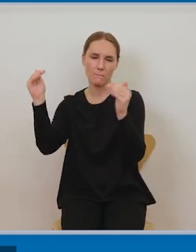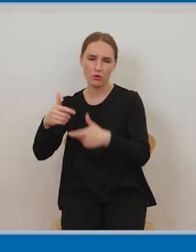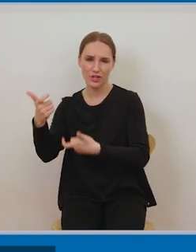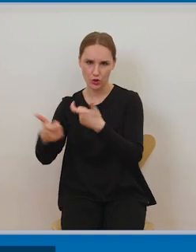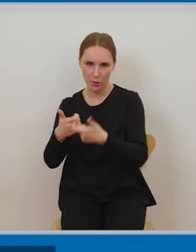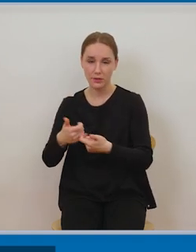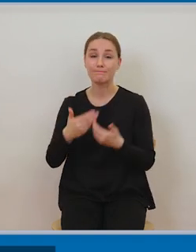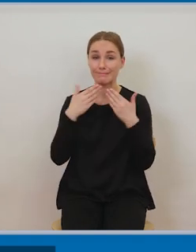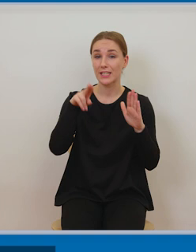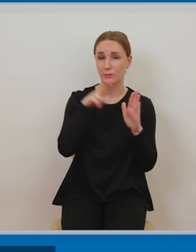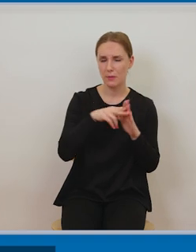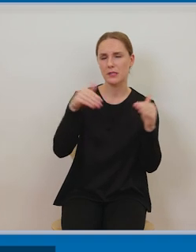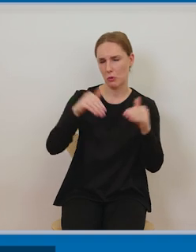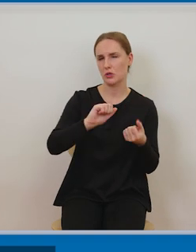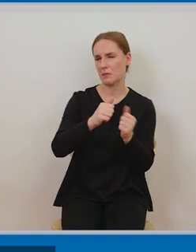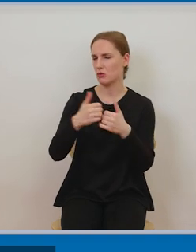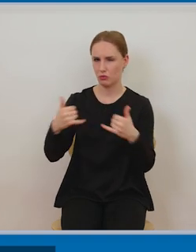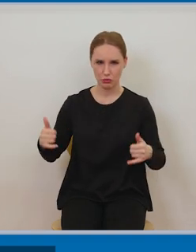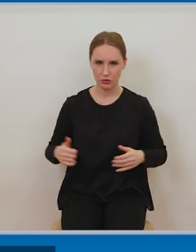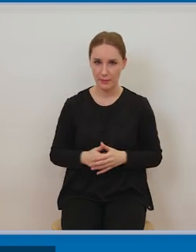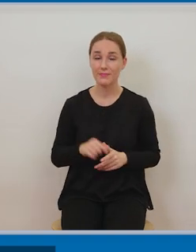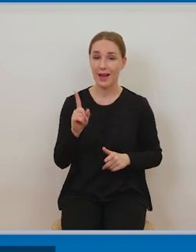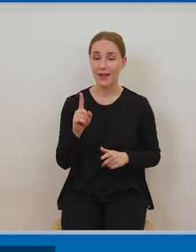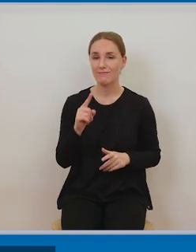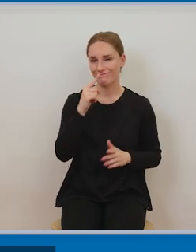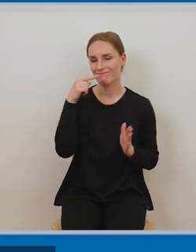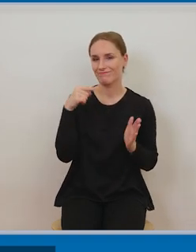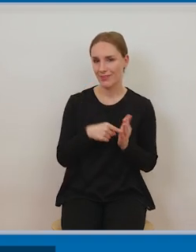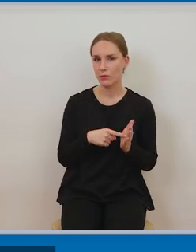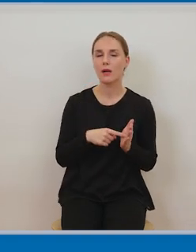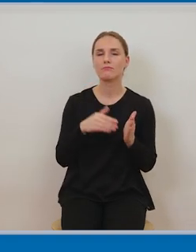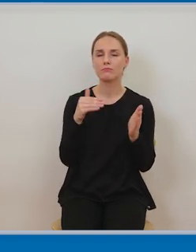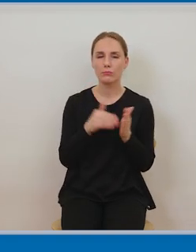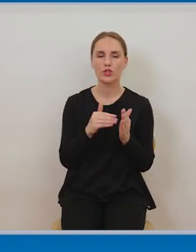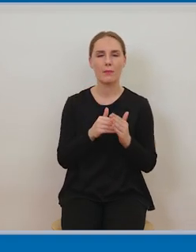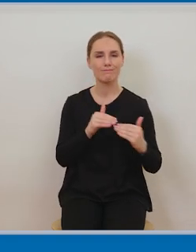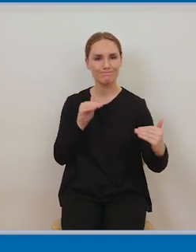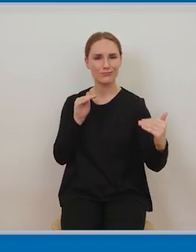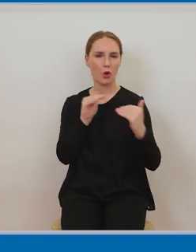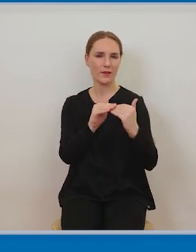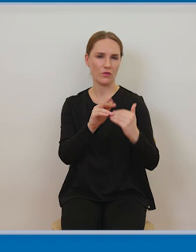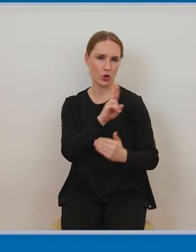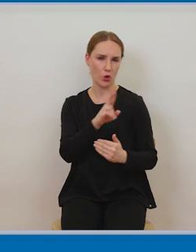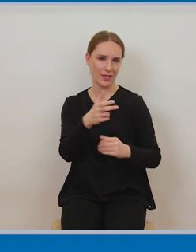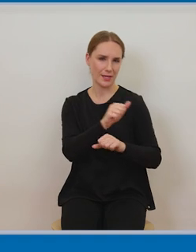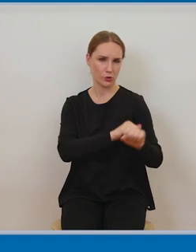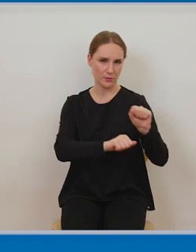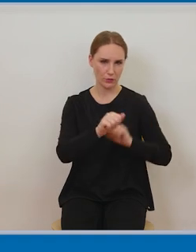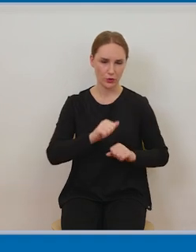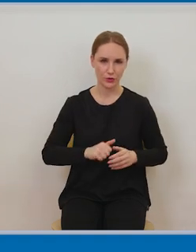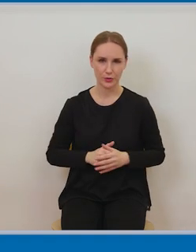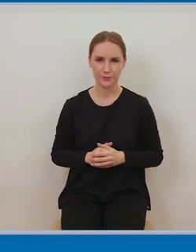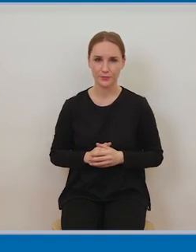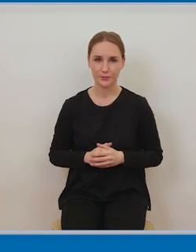materiały, tak jak już mówiłyśmy, mogą być wymieniane potem pomiędzy studentami, którzy uczęszczają na zajęciach, tymi